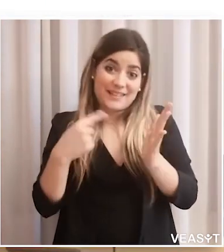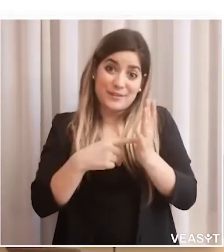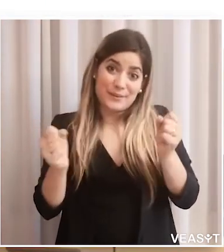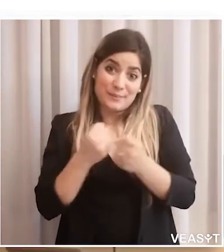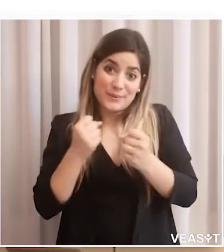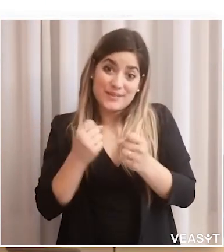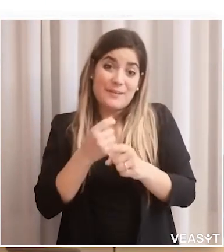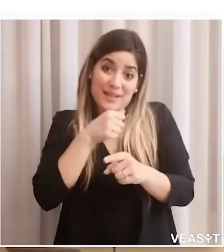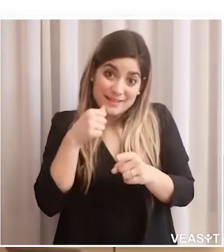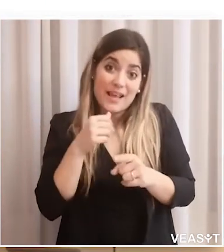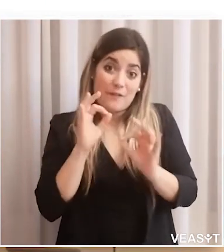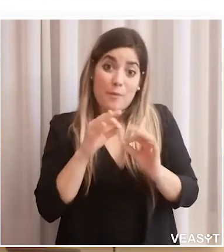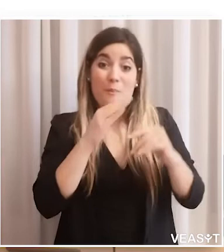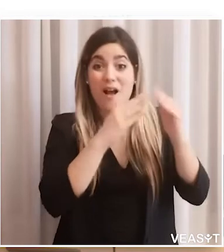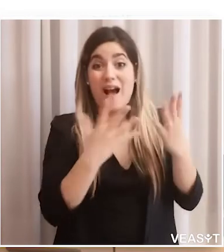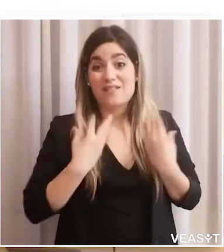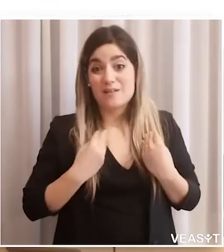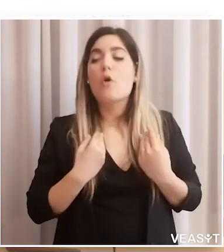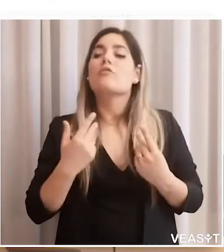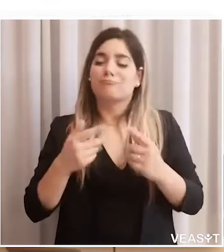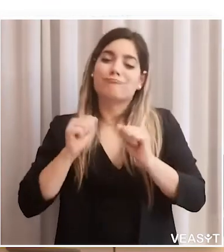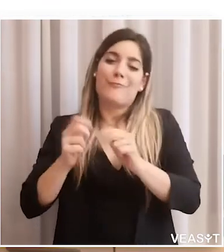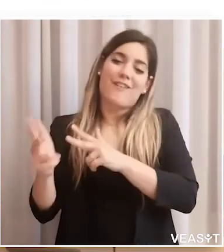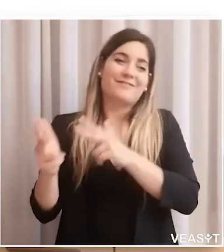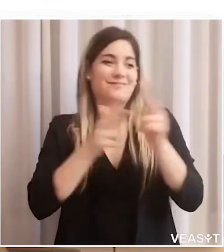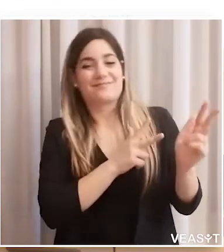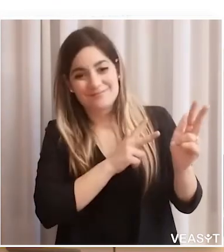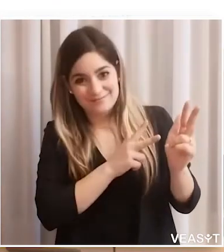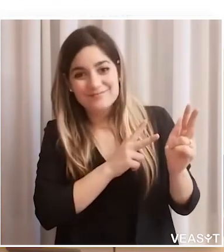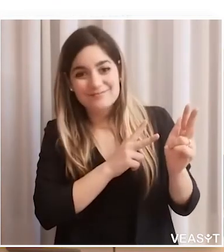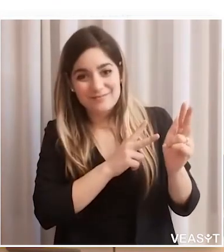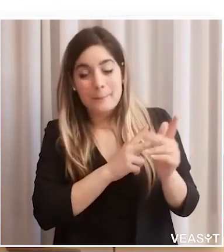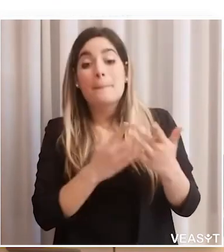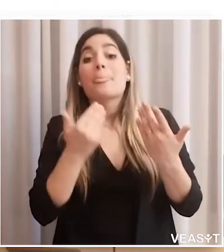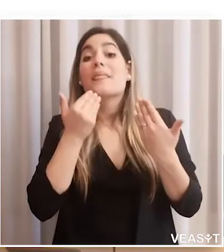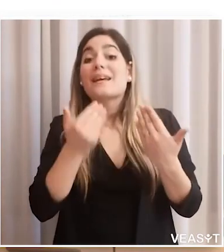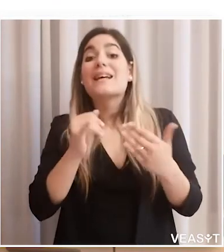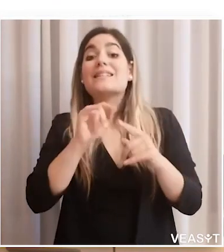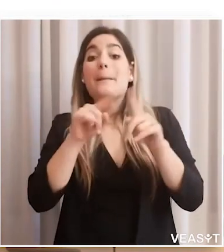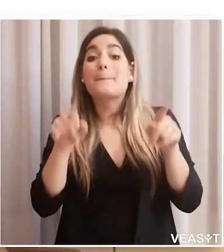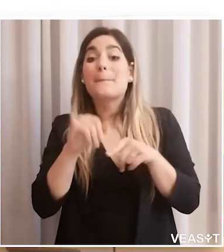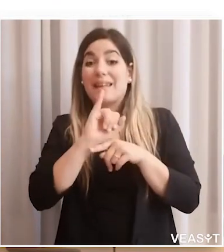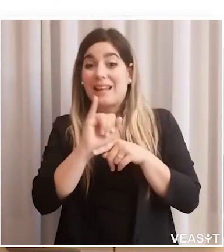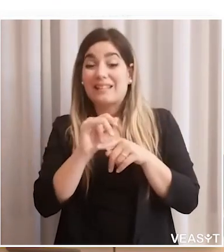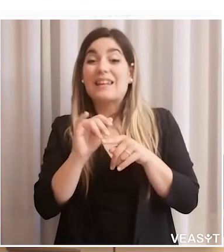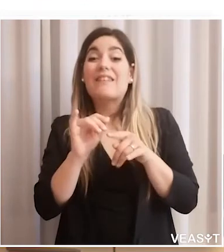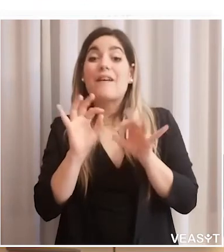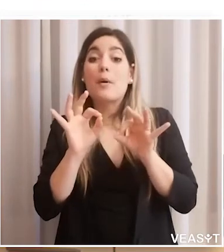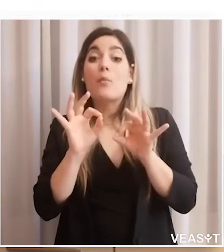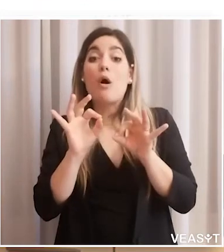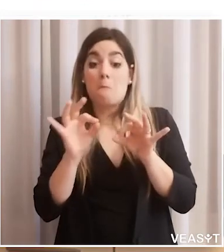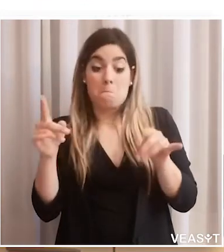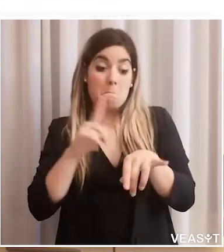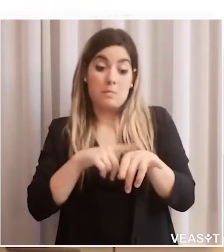acuti dove le persone dimissibili che non possono tornare a casa hanno necessità di un accoglimento in struttura